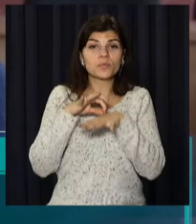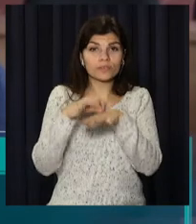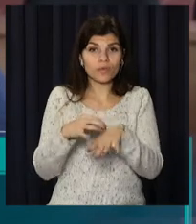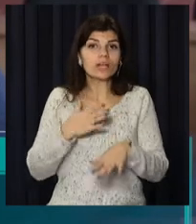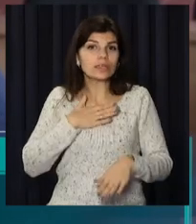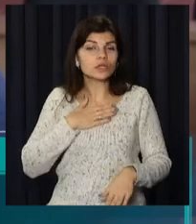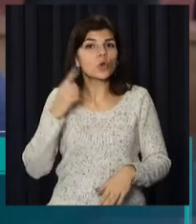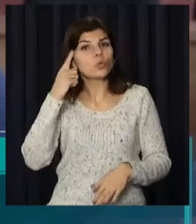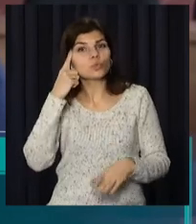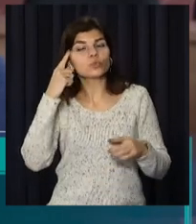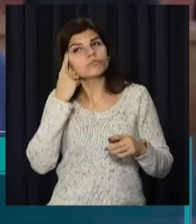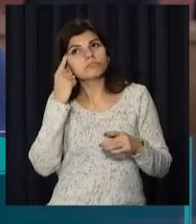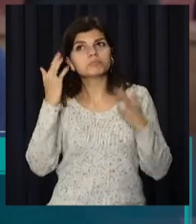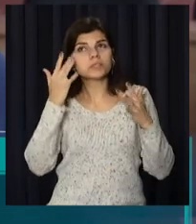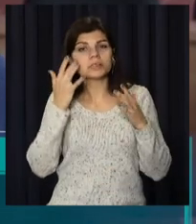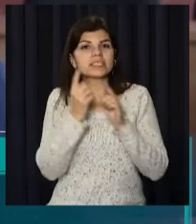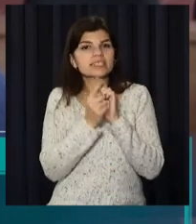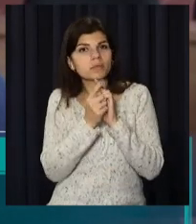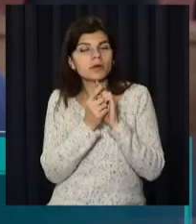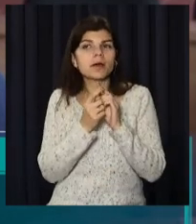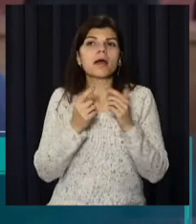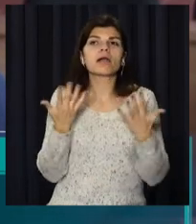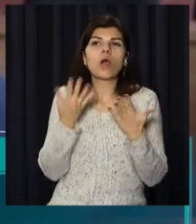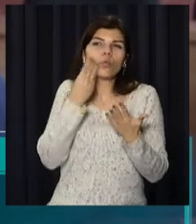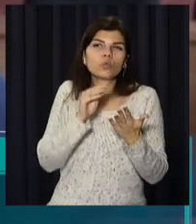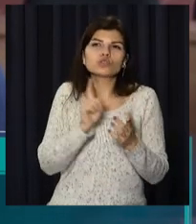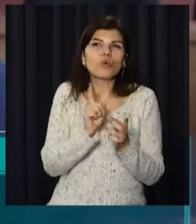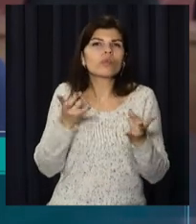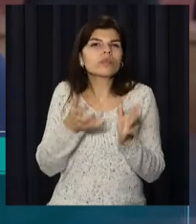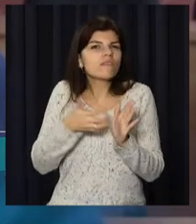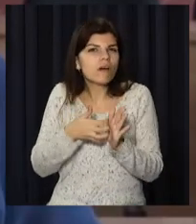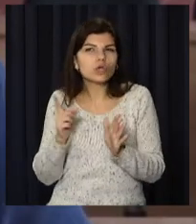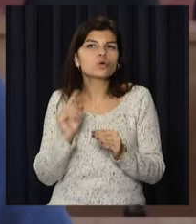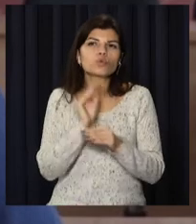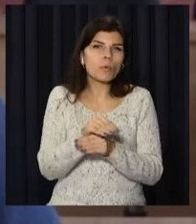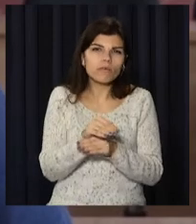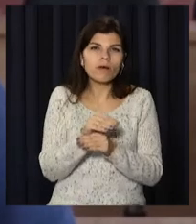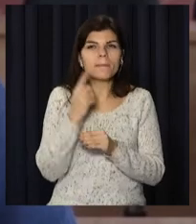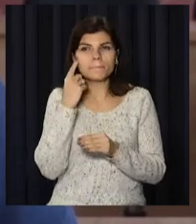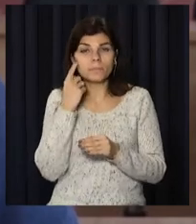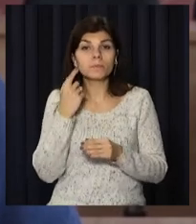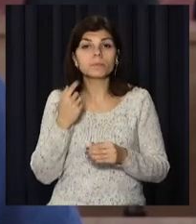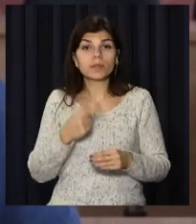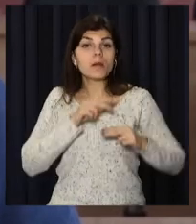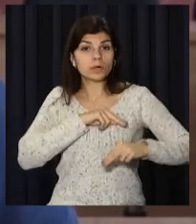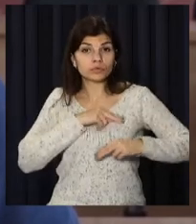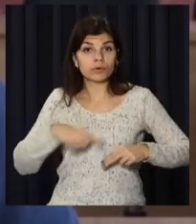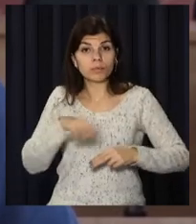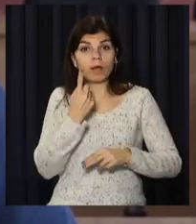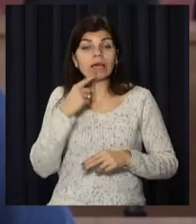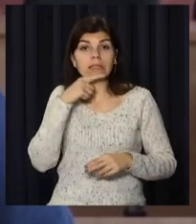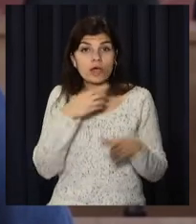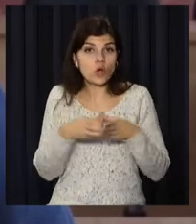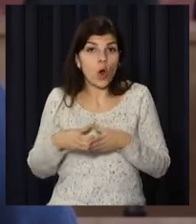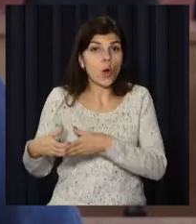наша думка змінювалася. Змінювалася позиція до проєктів, ми змінювали підходи до проєктів, працювали ми єдиною